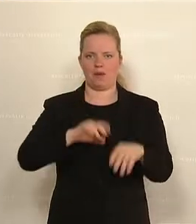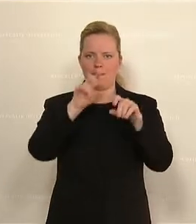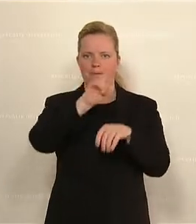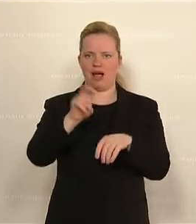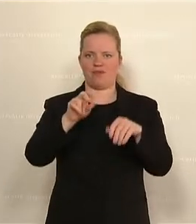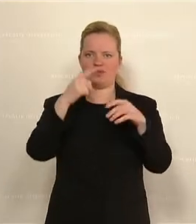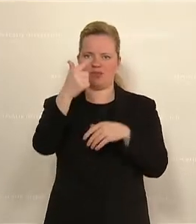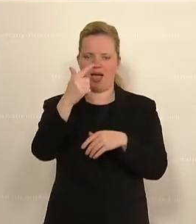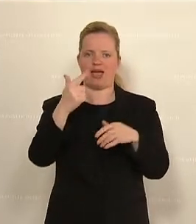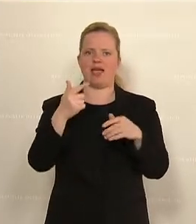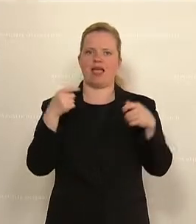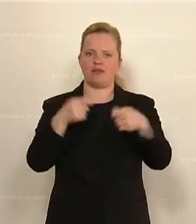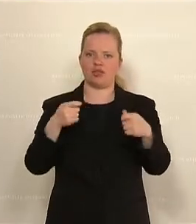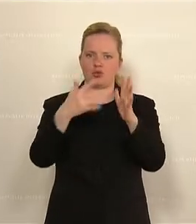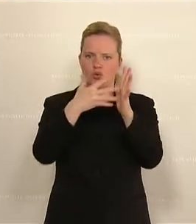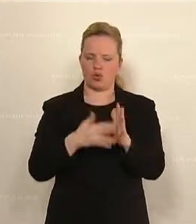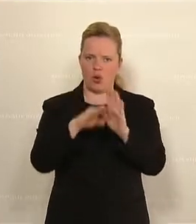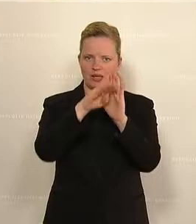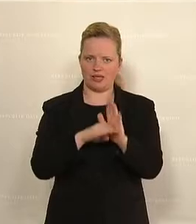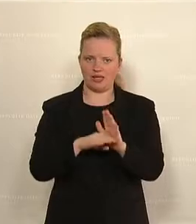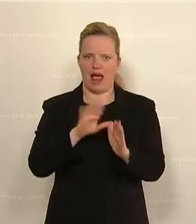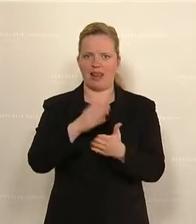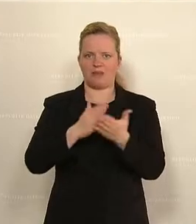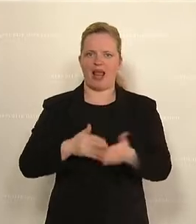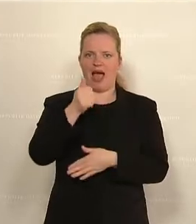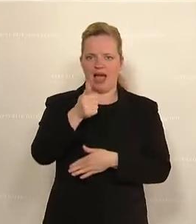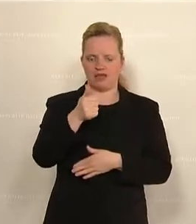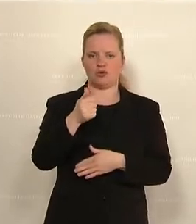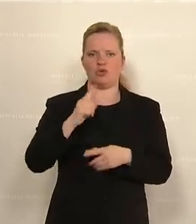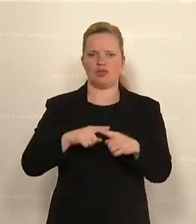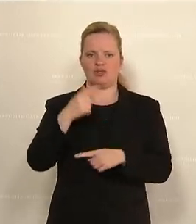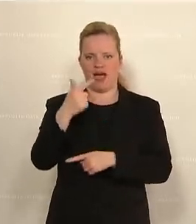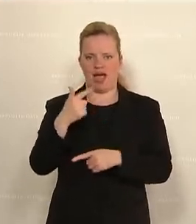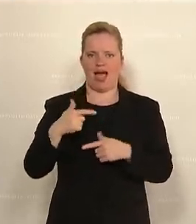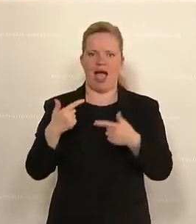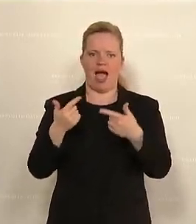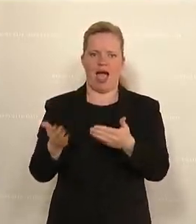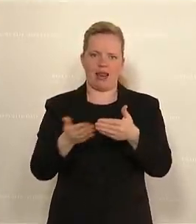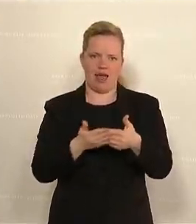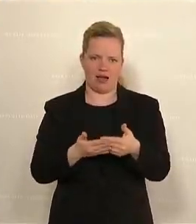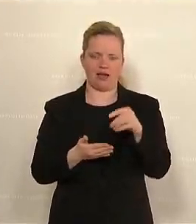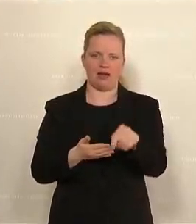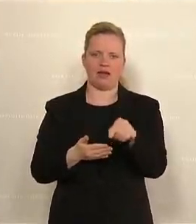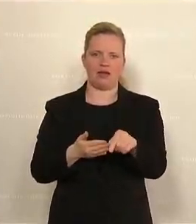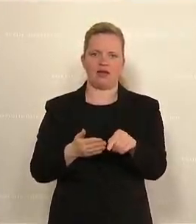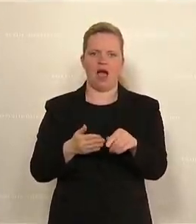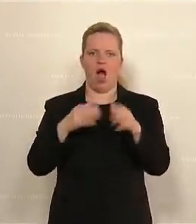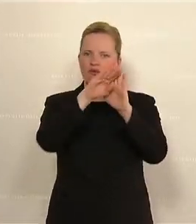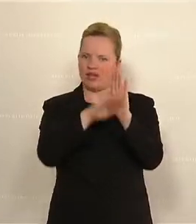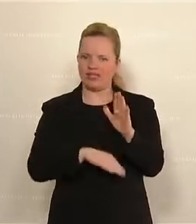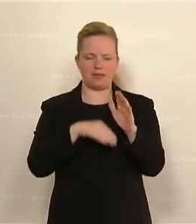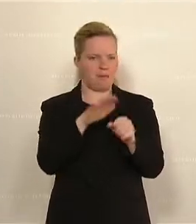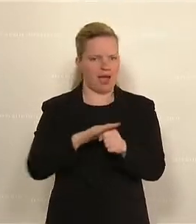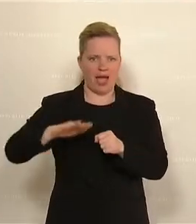Investitionskontrollgesetz für alle in Teil 1 und 2 der Anlage zum Investitionskontrollgesetz aufgelisteten